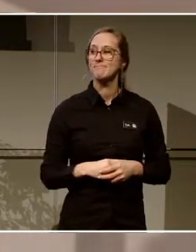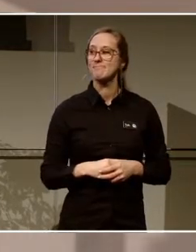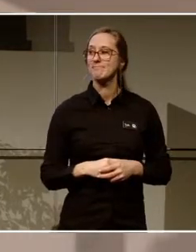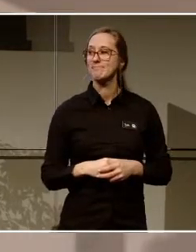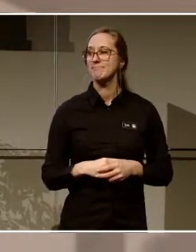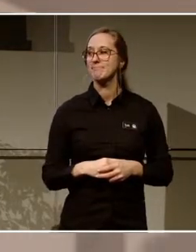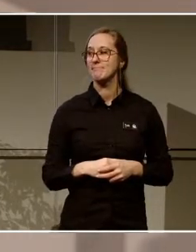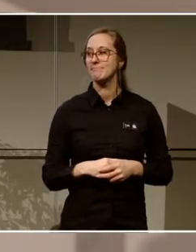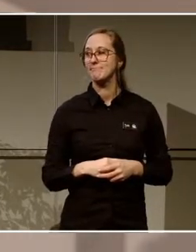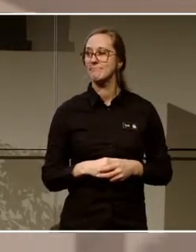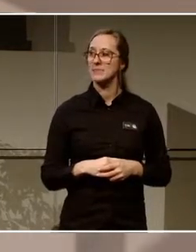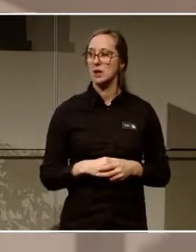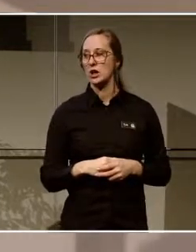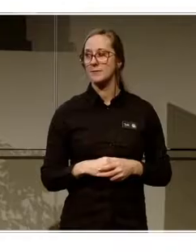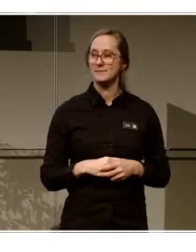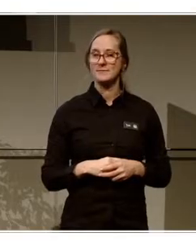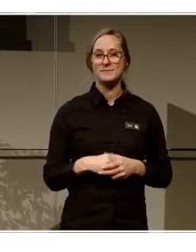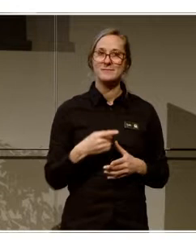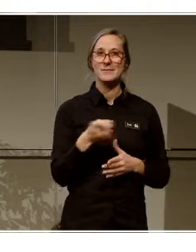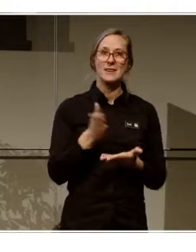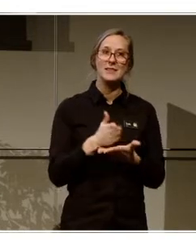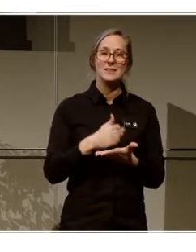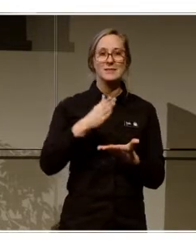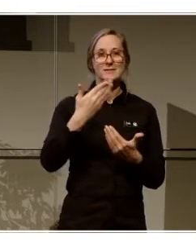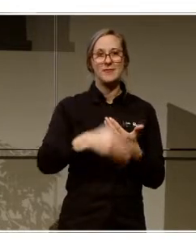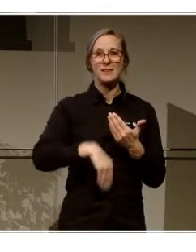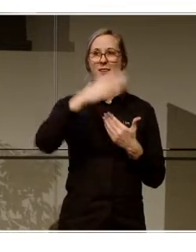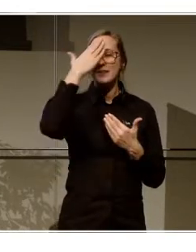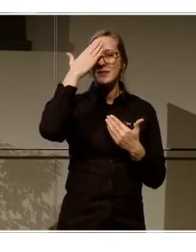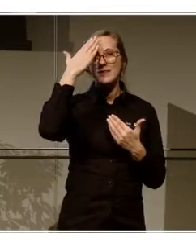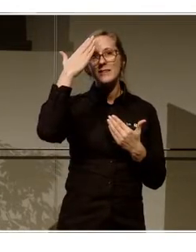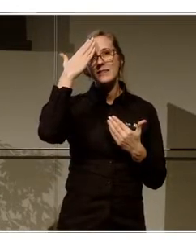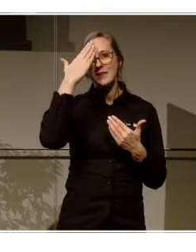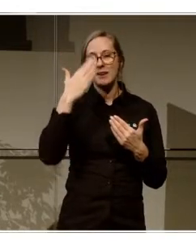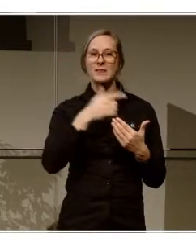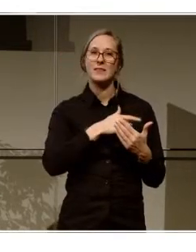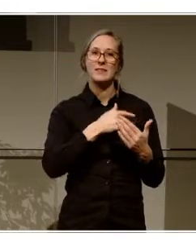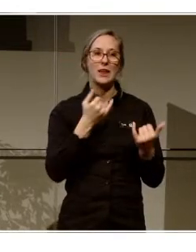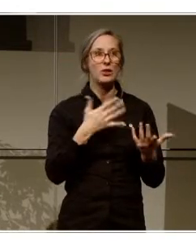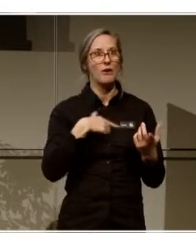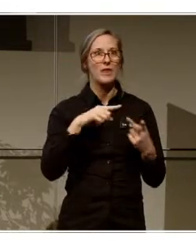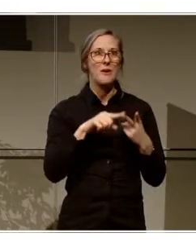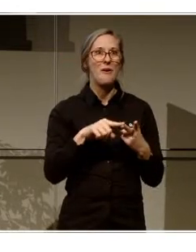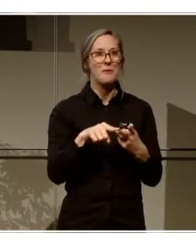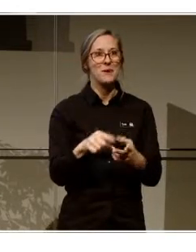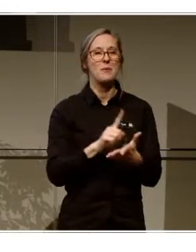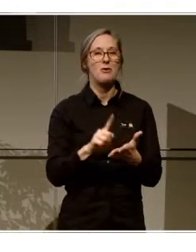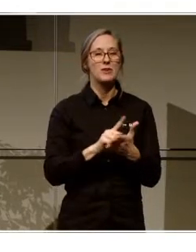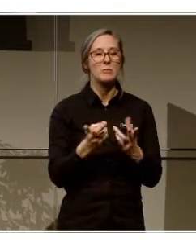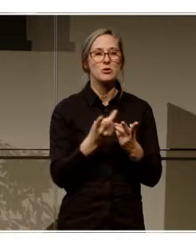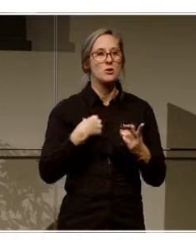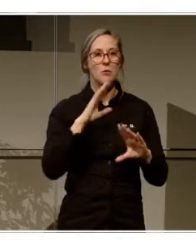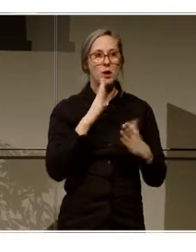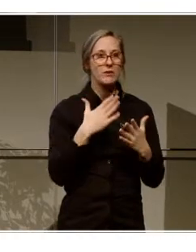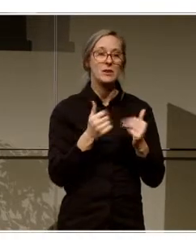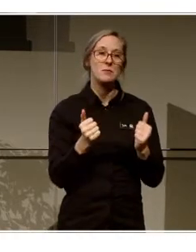Och här, det här är ju saker som ni säkert redan vet och det är också saker som har upprepats här idag så jag ska inte gå in på det jättemycket. Men vi har ju